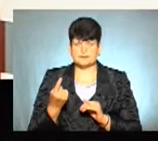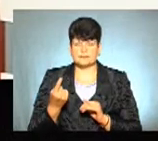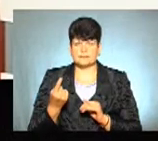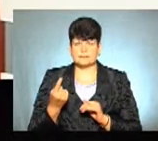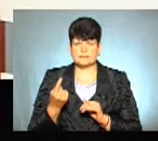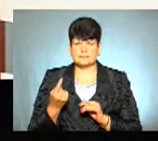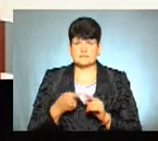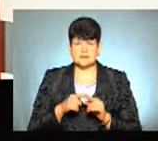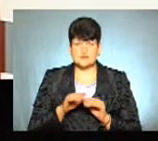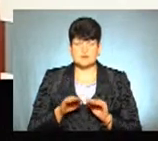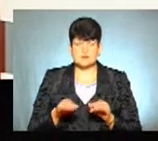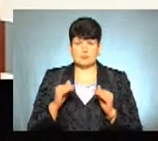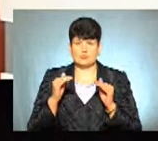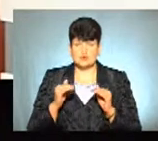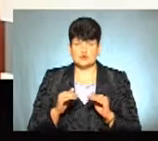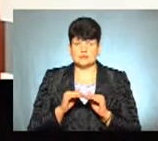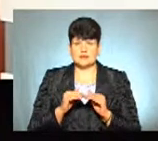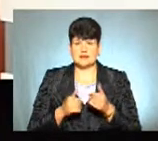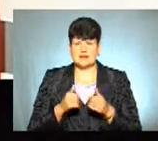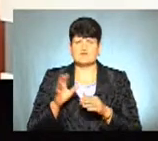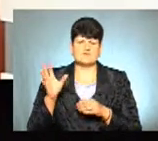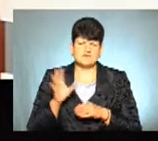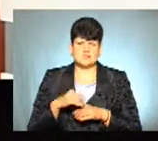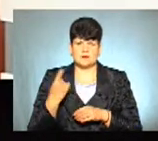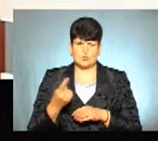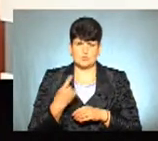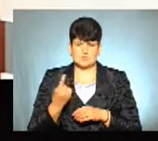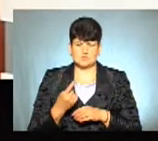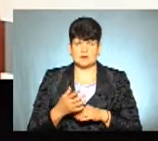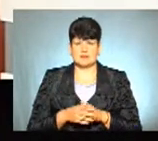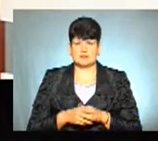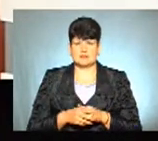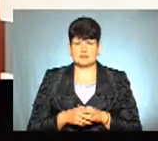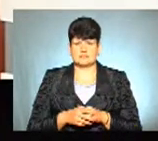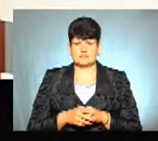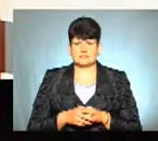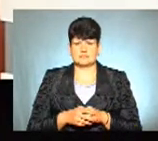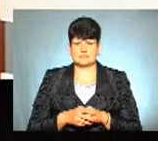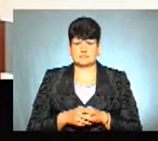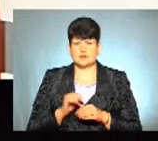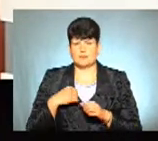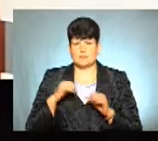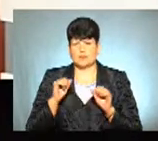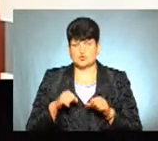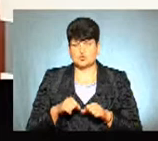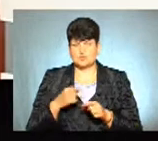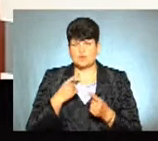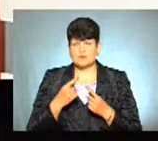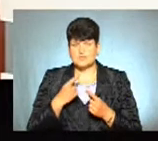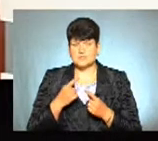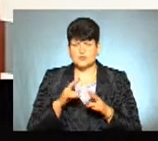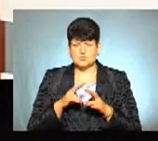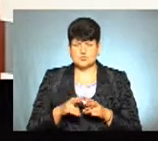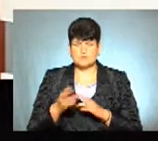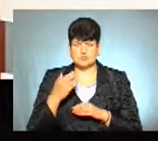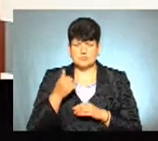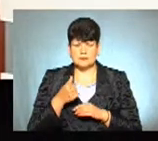Дані учні понижують рейтинги усіх областей Тернопільської області. Ми можемо говорити, аналізуючи минулий рік,